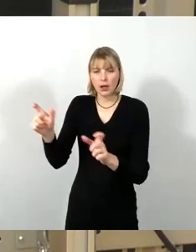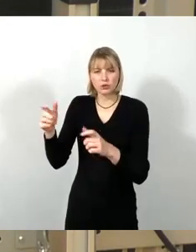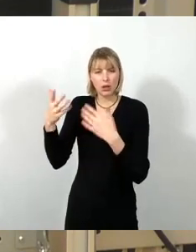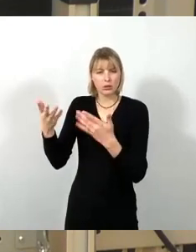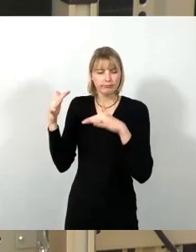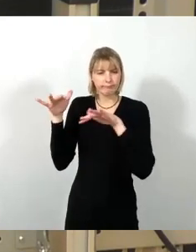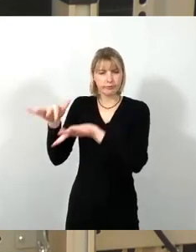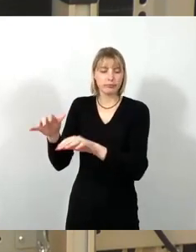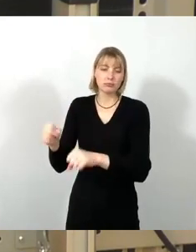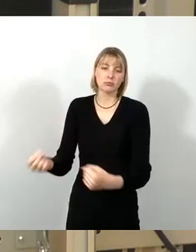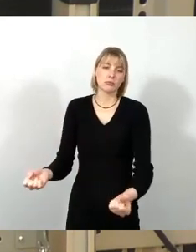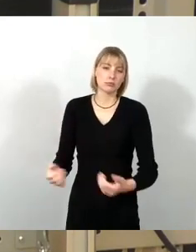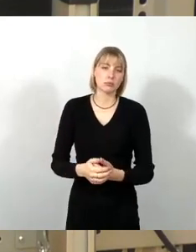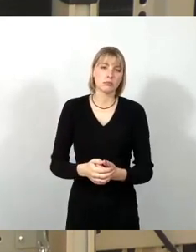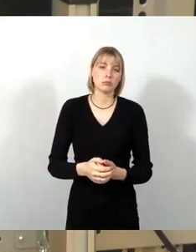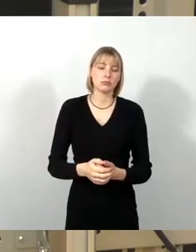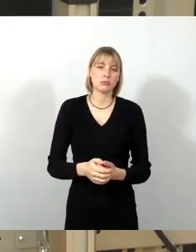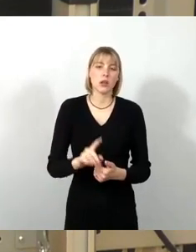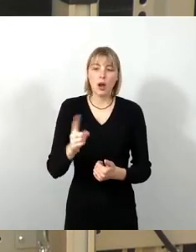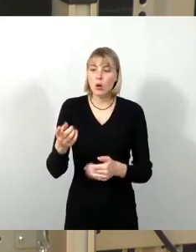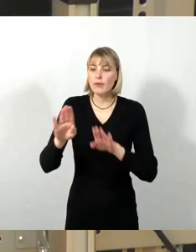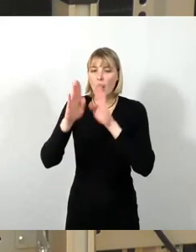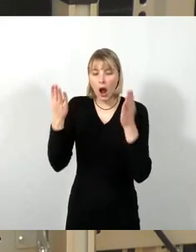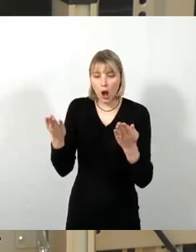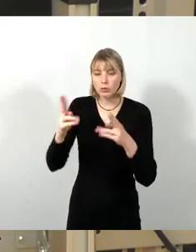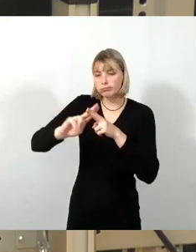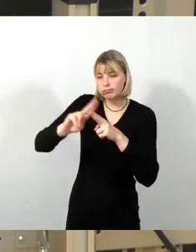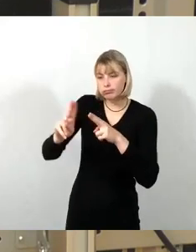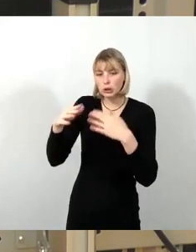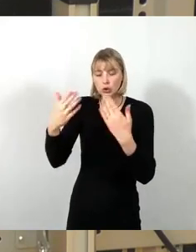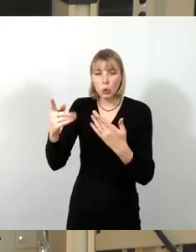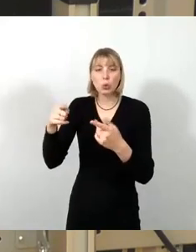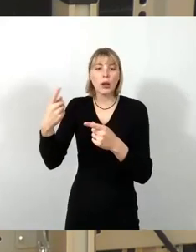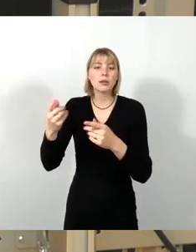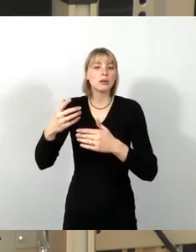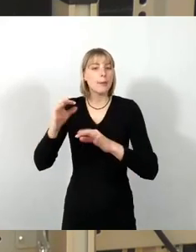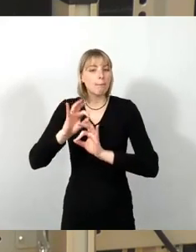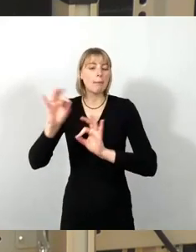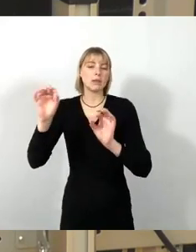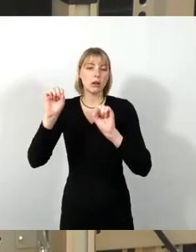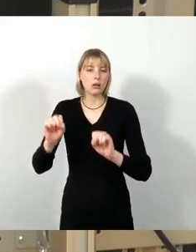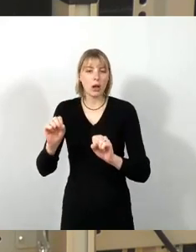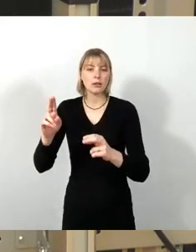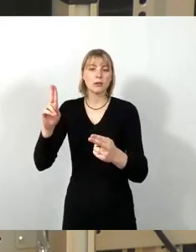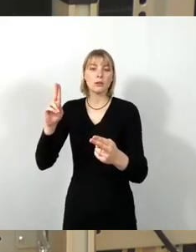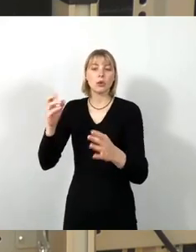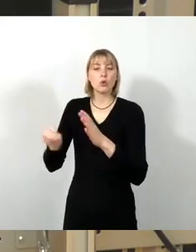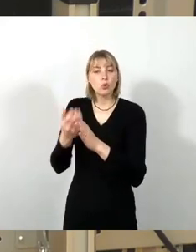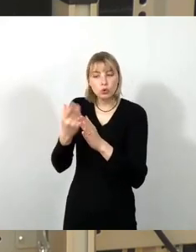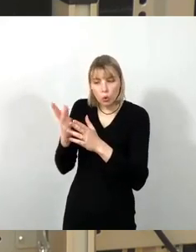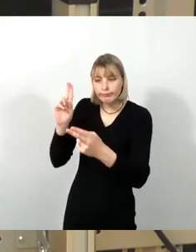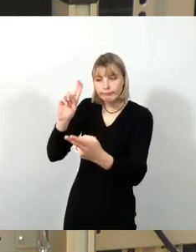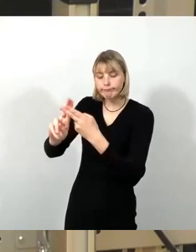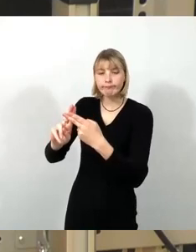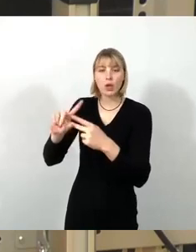werden sollen, haben Sie dann ja auch ein Domizil und dann wird es auch noch eine Weiterentwicklung darin geben. Ich selbst weiß ja, was es